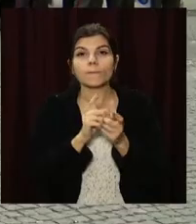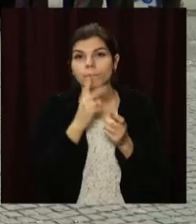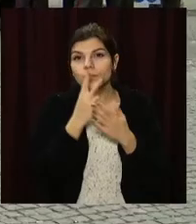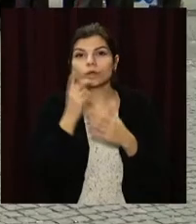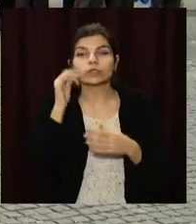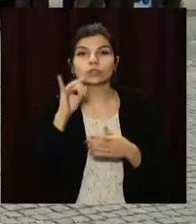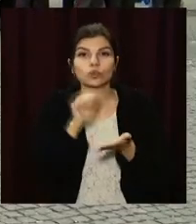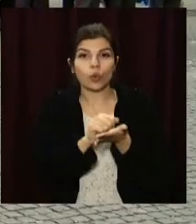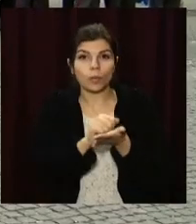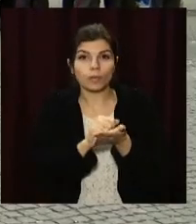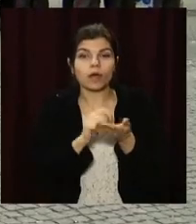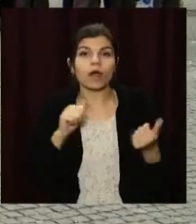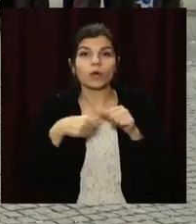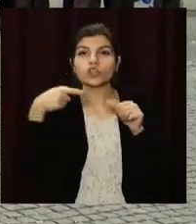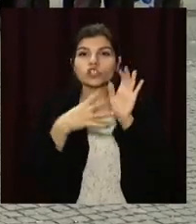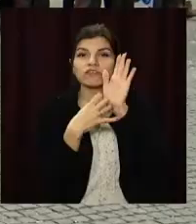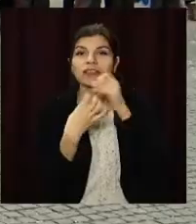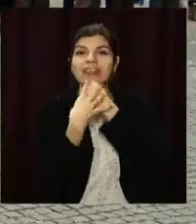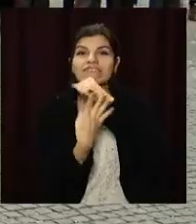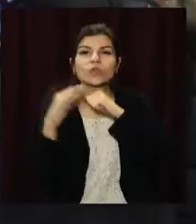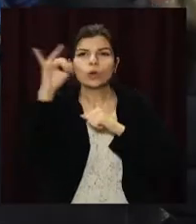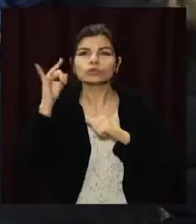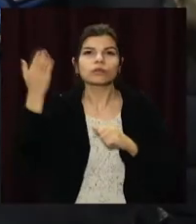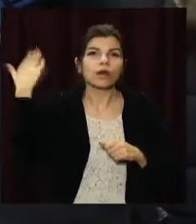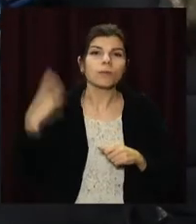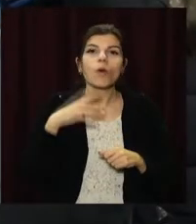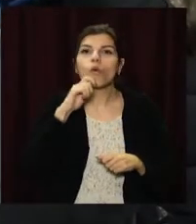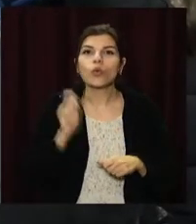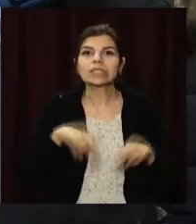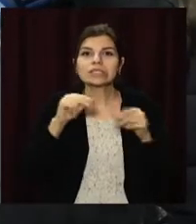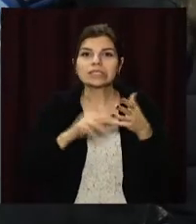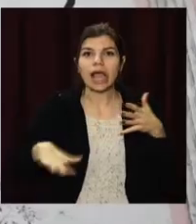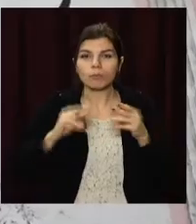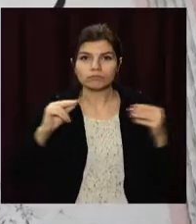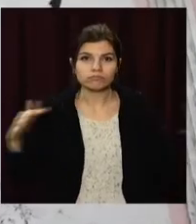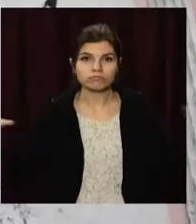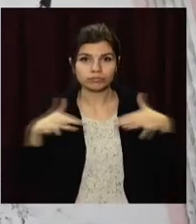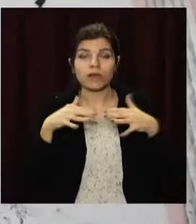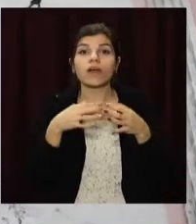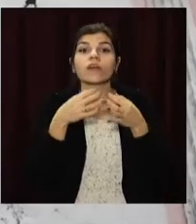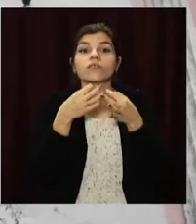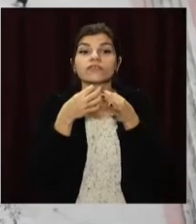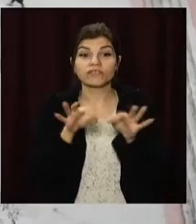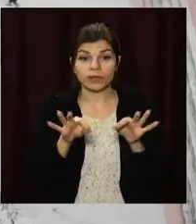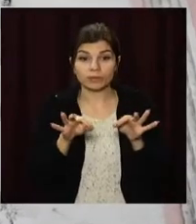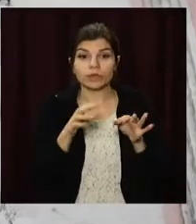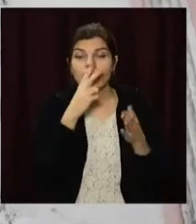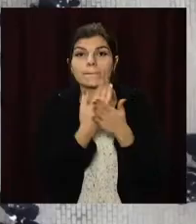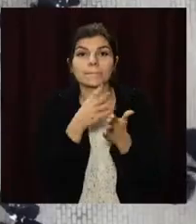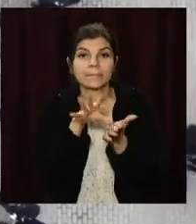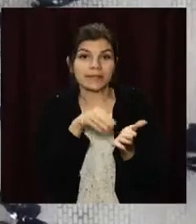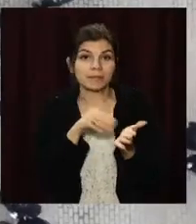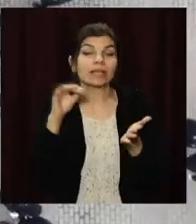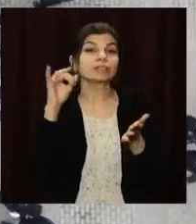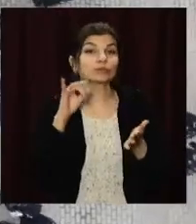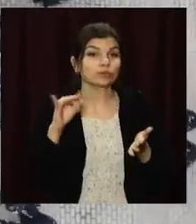документ, який об'єднав у 1919 році українські землі. Випустили їх накладом у тисячу примірників.